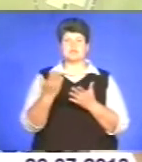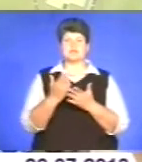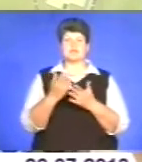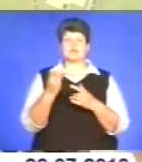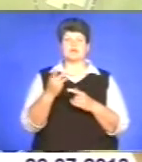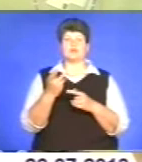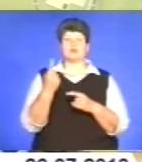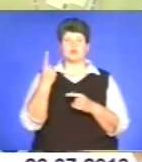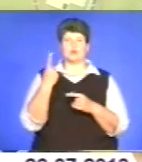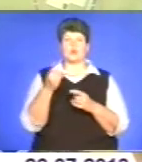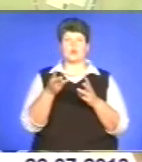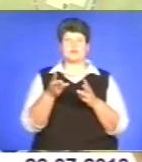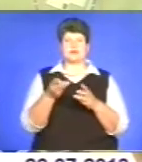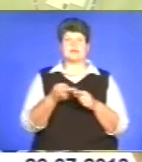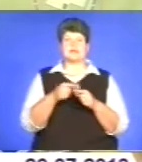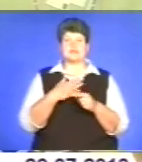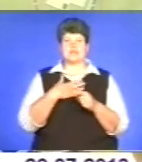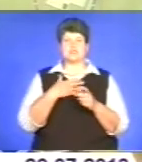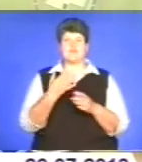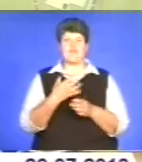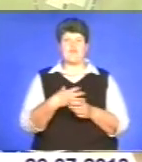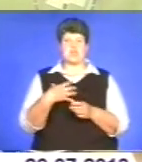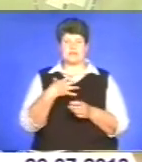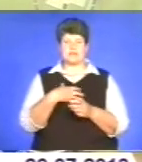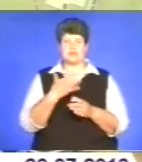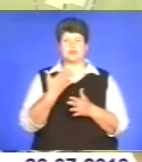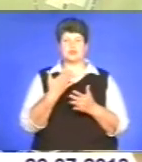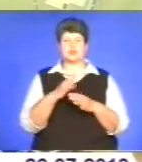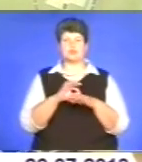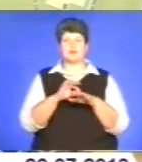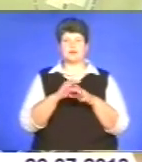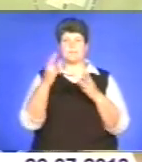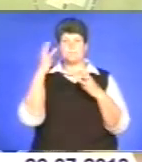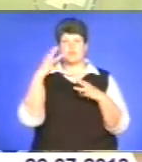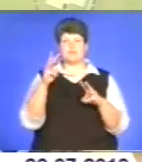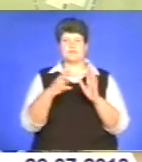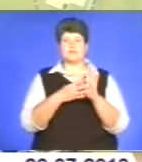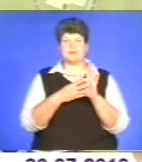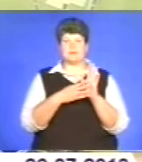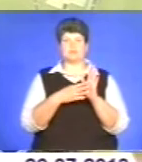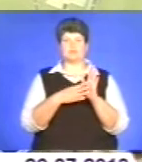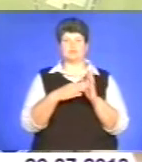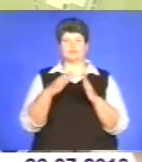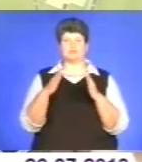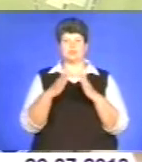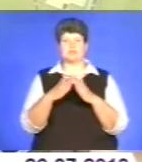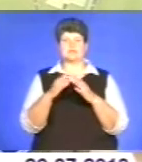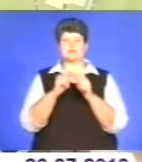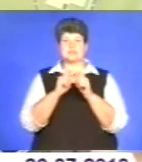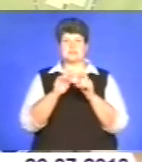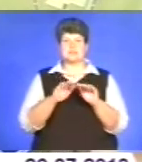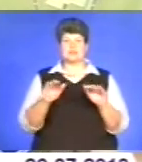котельні. Чому для нас це важливо? Тому що, якщо здійсниться термомодернізація всіх 9 житлових будинків, садочок і школи,